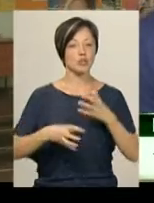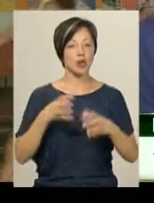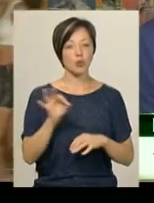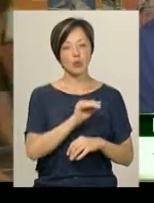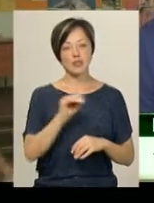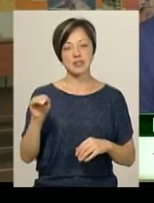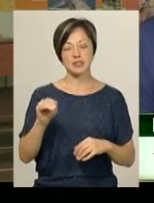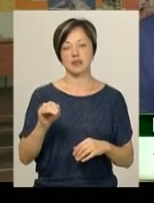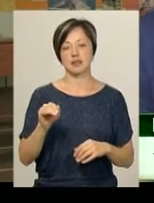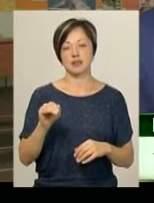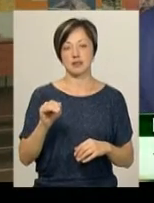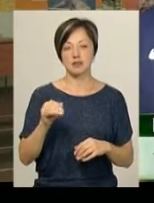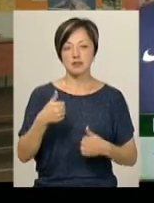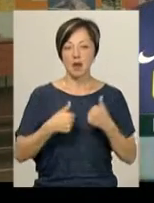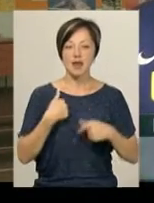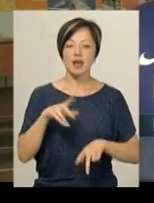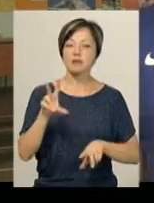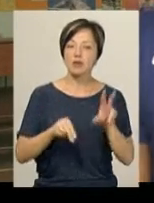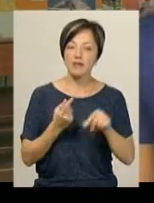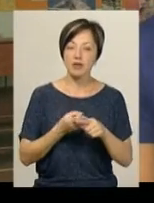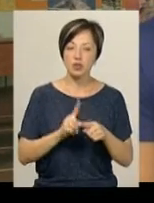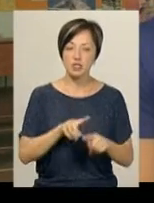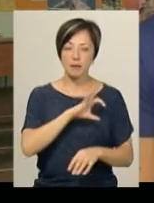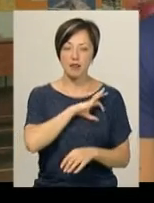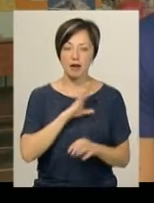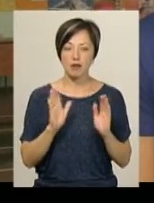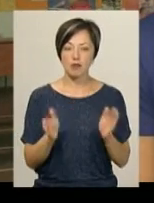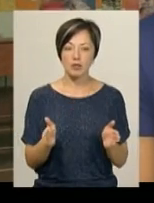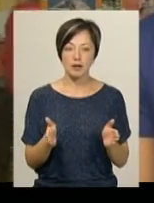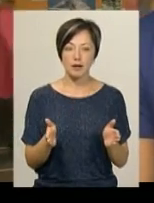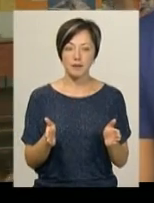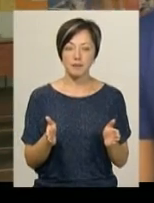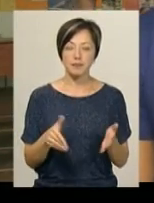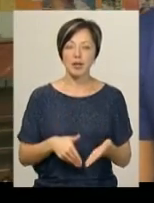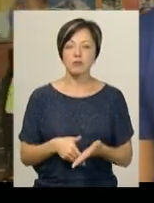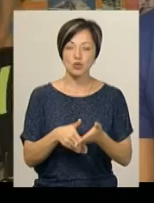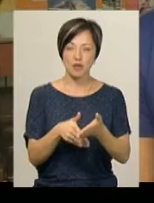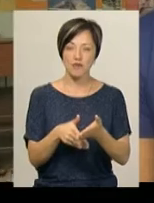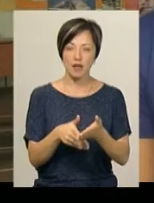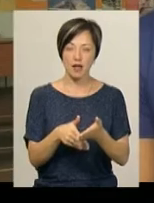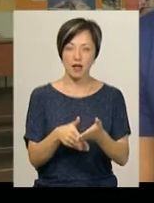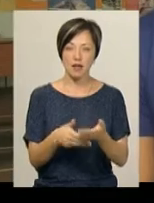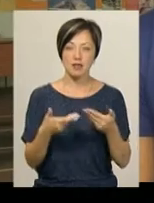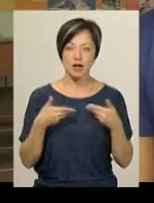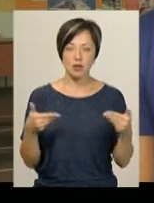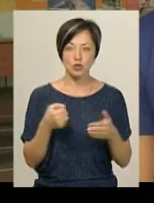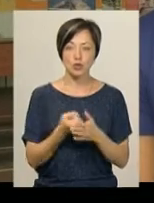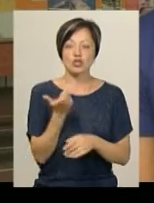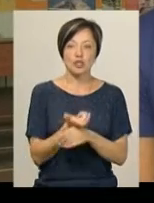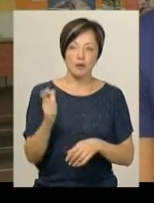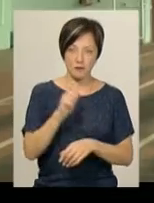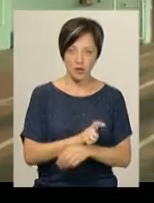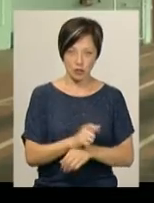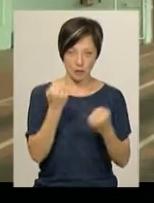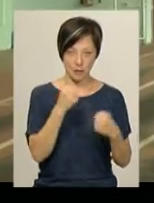офіційних стартів. Я сподіваюся, що ця медаль піштовхне нас до ще більших